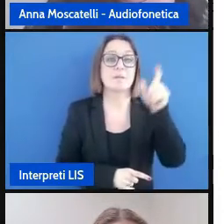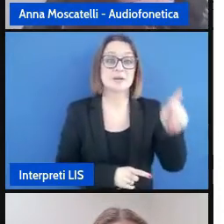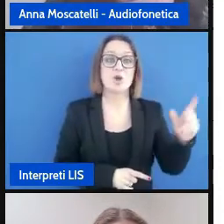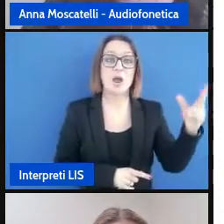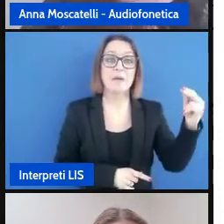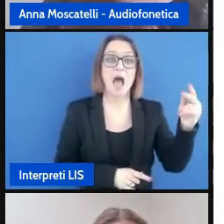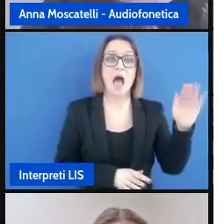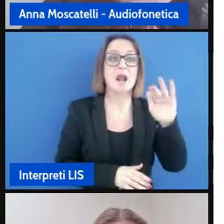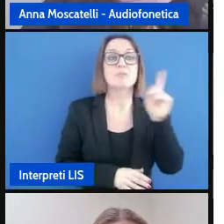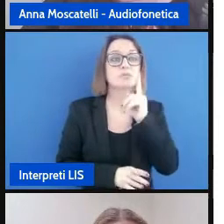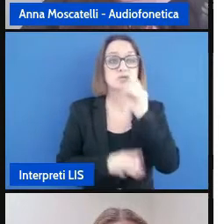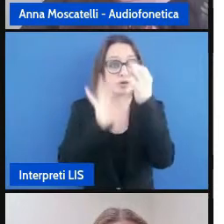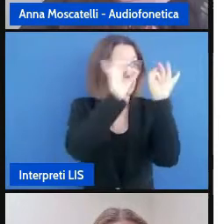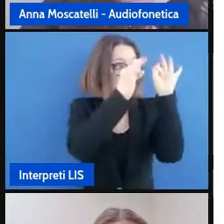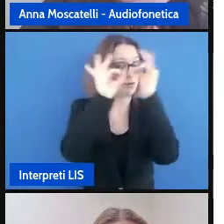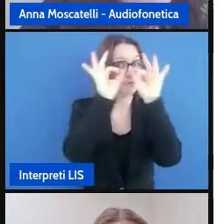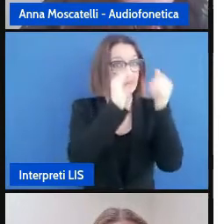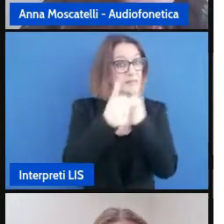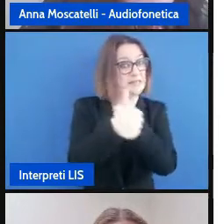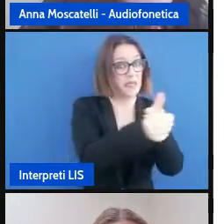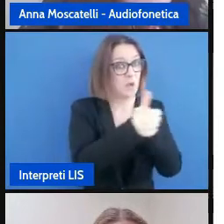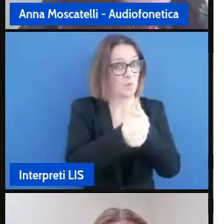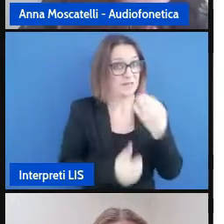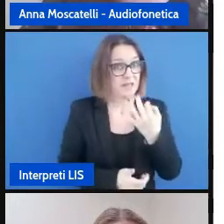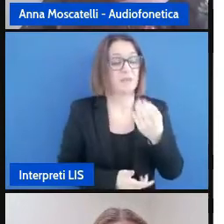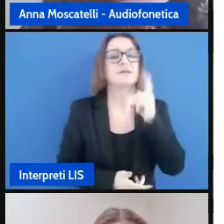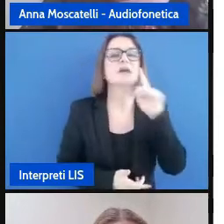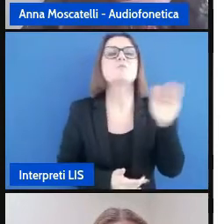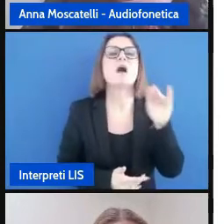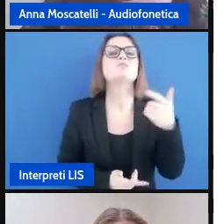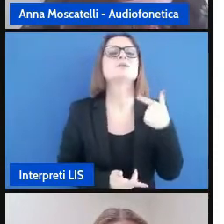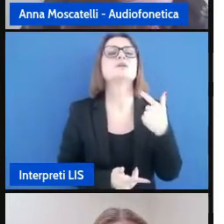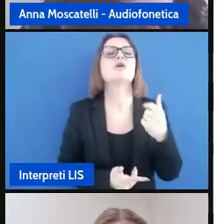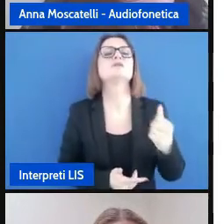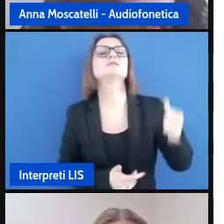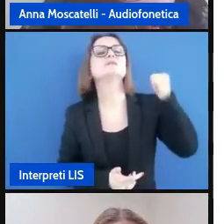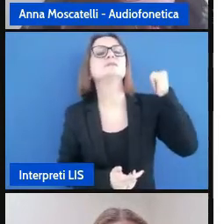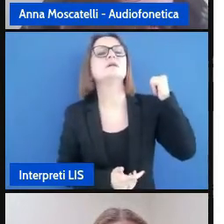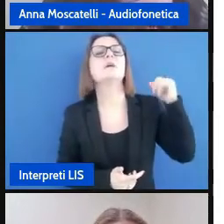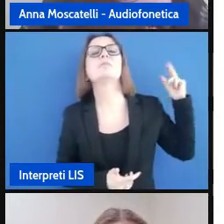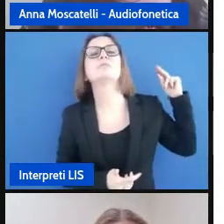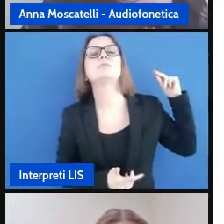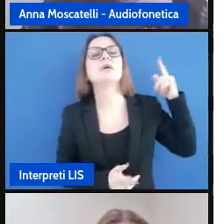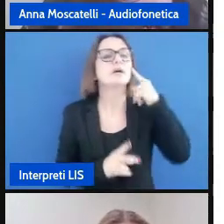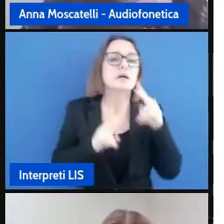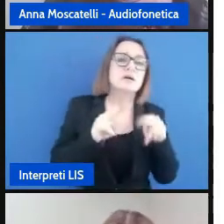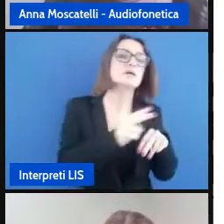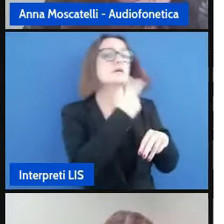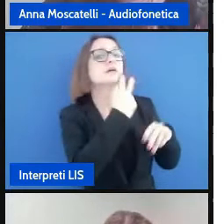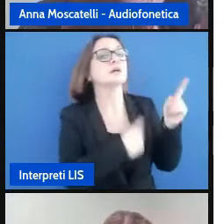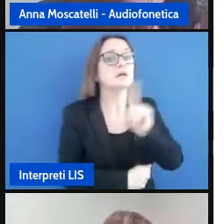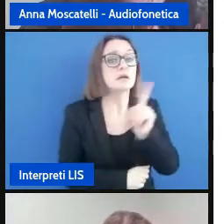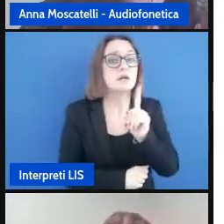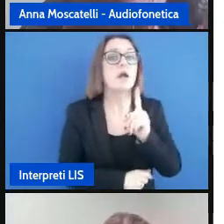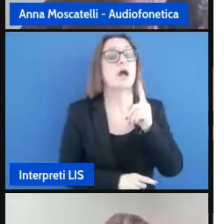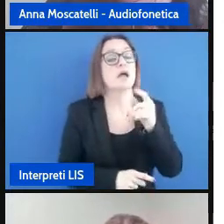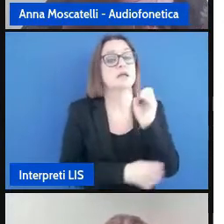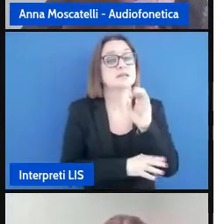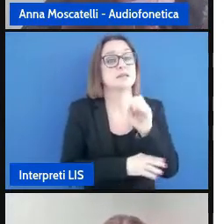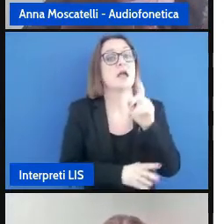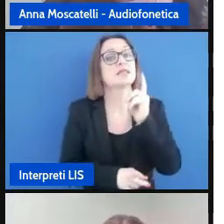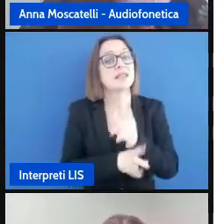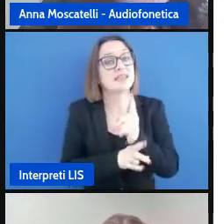parlando e se il bambino non si gira di fronte ai compagni è bene che l'insegnante medi